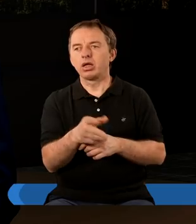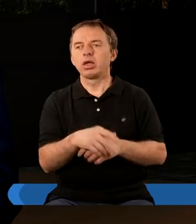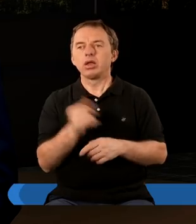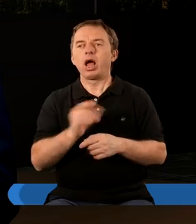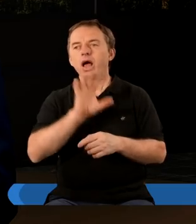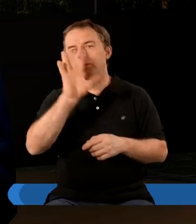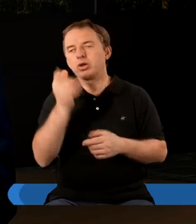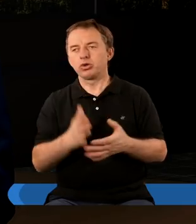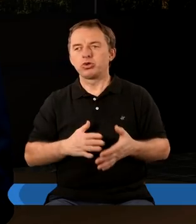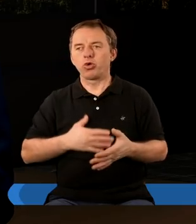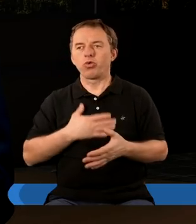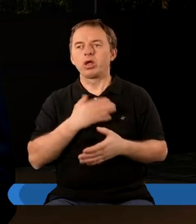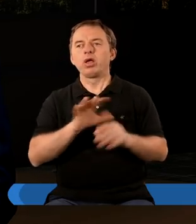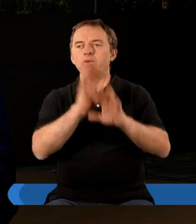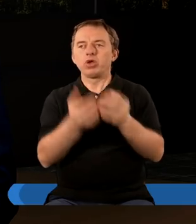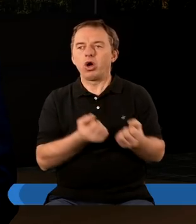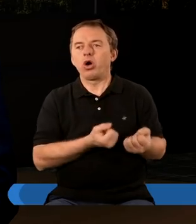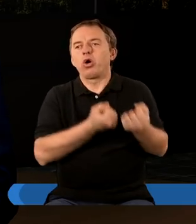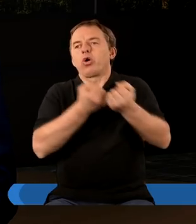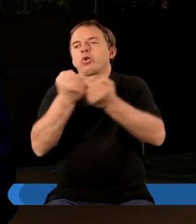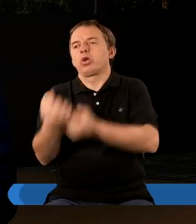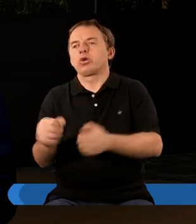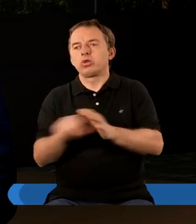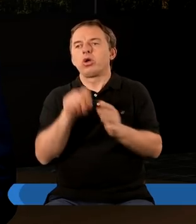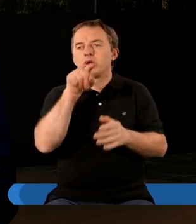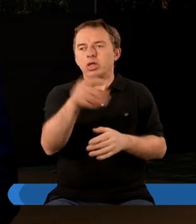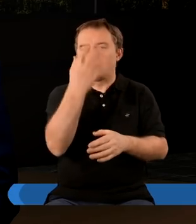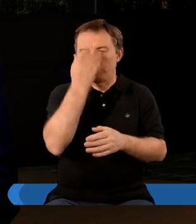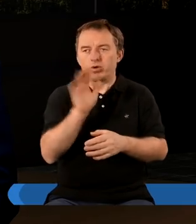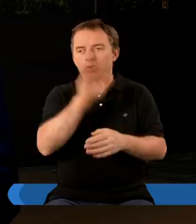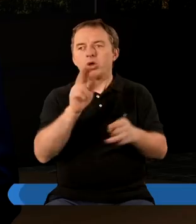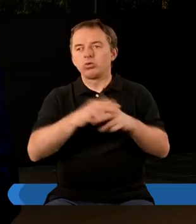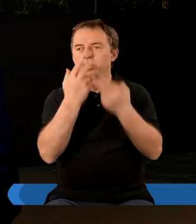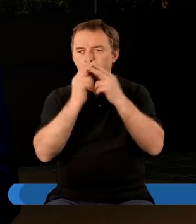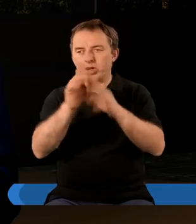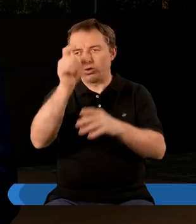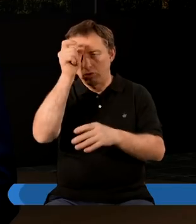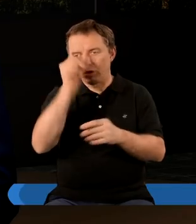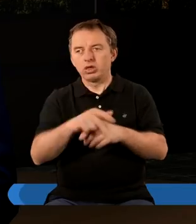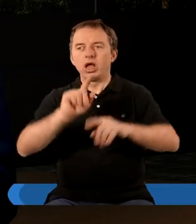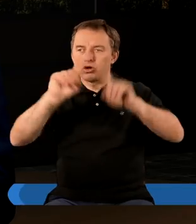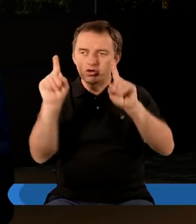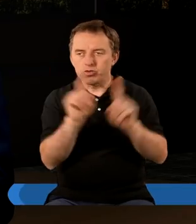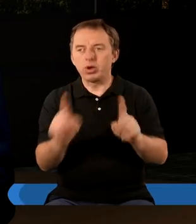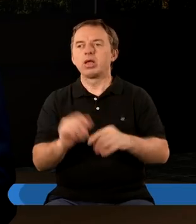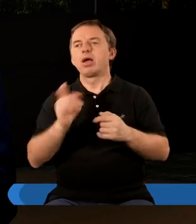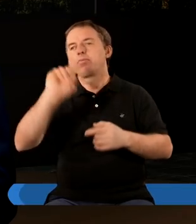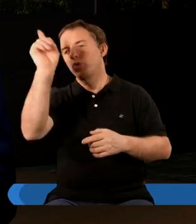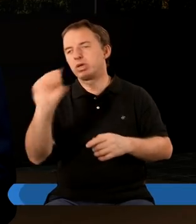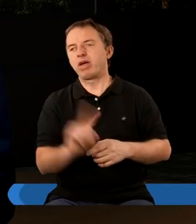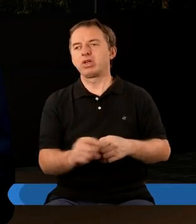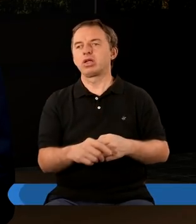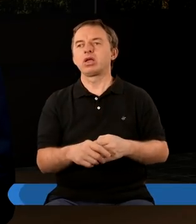nieco abstrakcyjne lub takie dziwne, to one wszystkie odnoszą się do tego obrazu Boga, który On pokazał człowiekowi. Te grzmoty, te